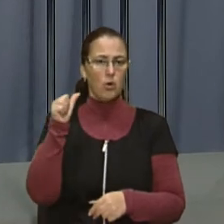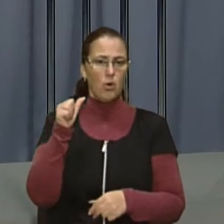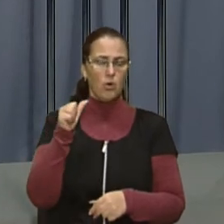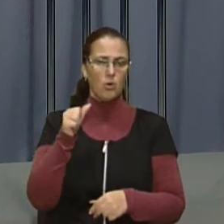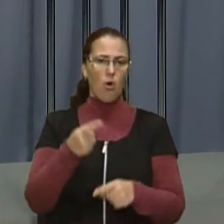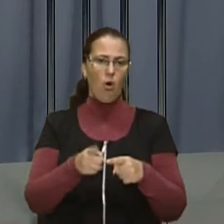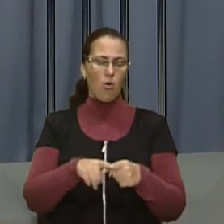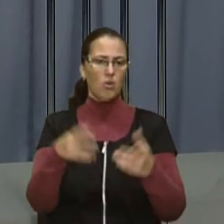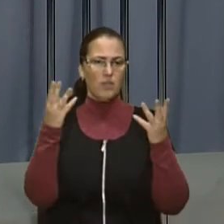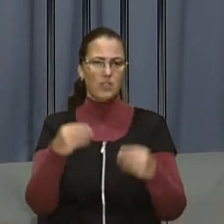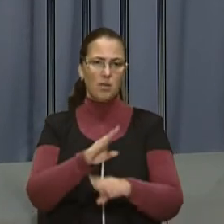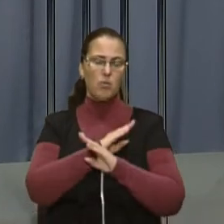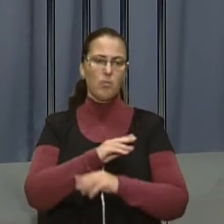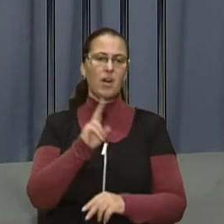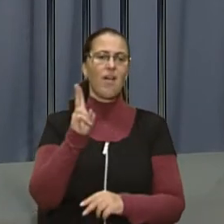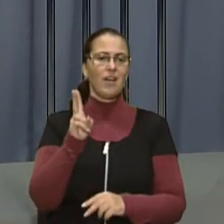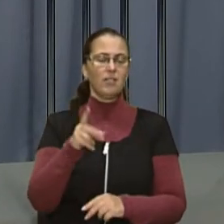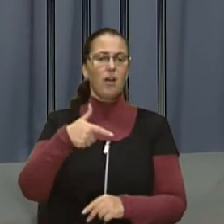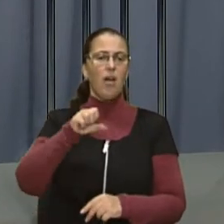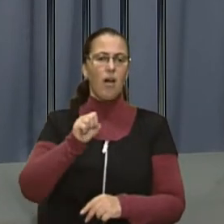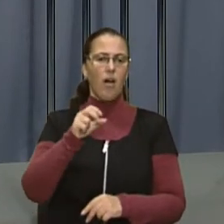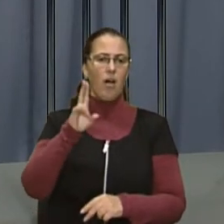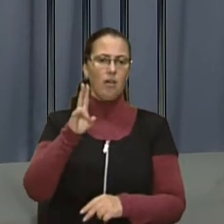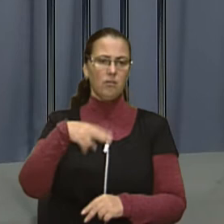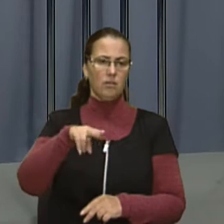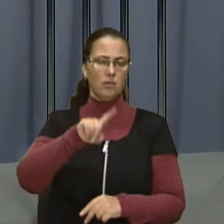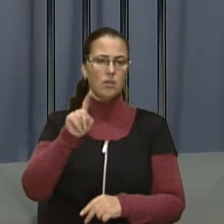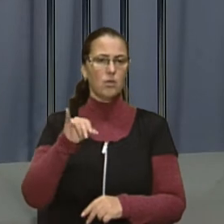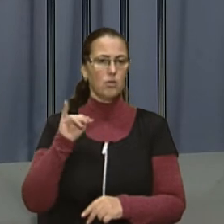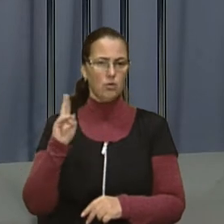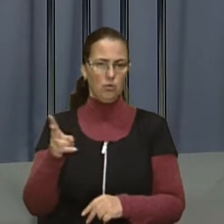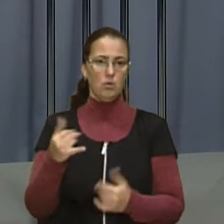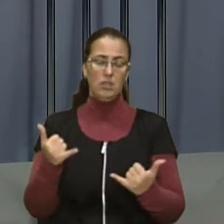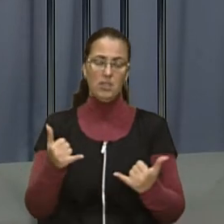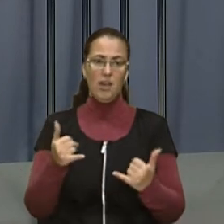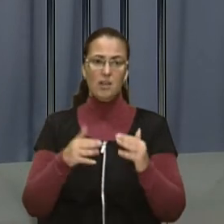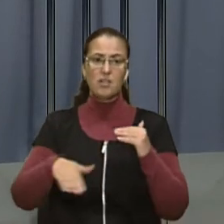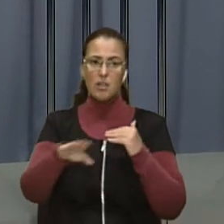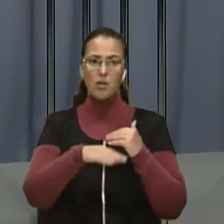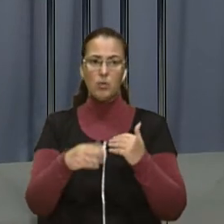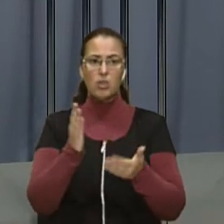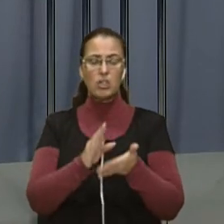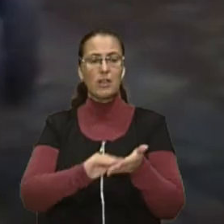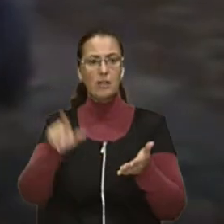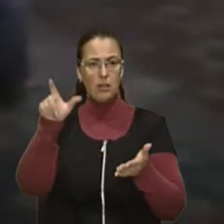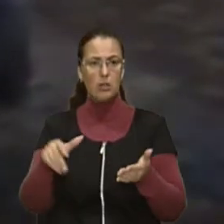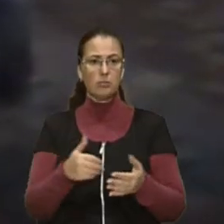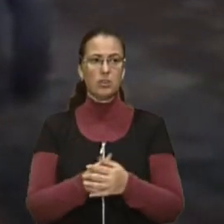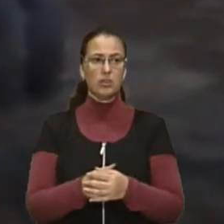херсонського мера Катерина Гандзюк. У центрі Львова зараз є наша Катерина Садловська. Катю розкажи, що зараз там відбувається.